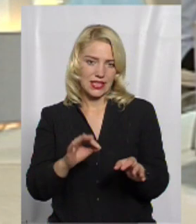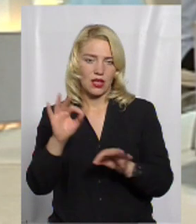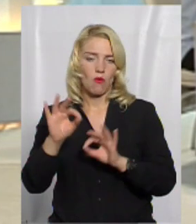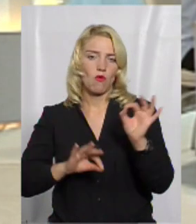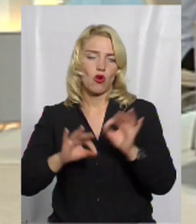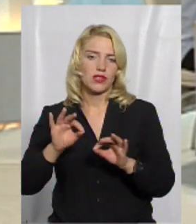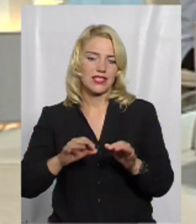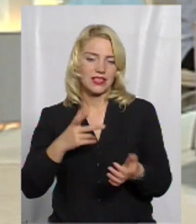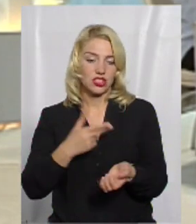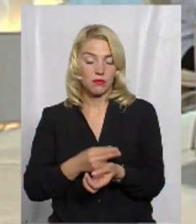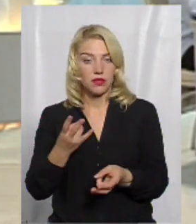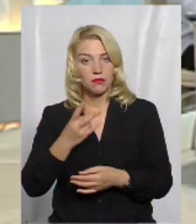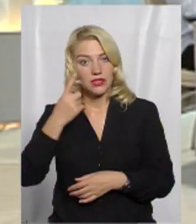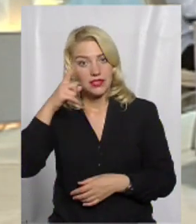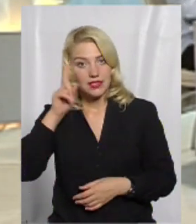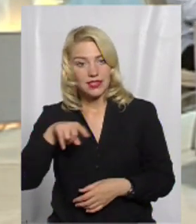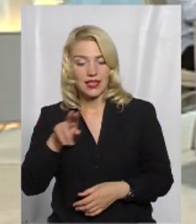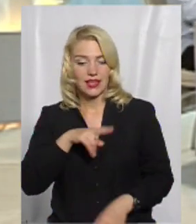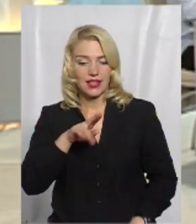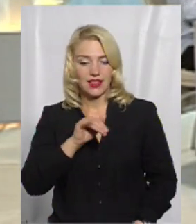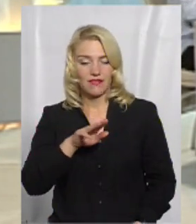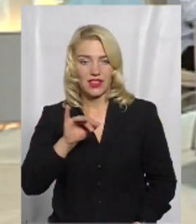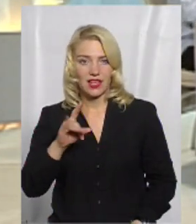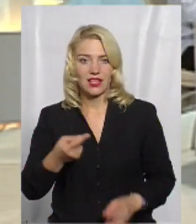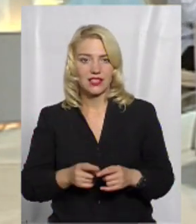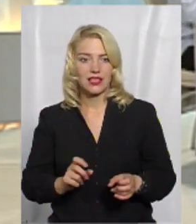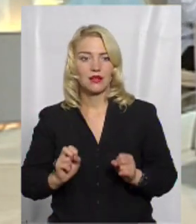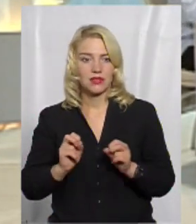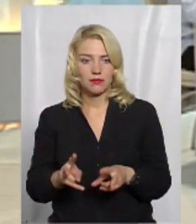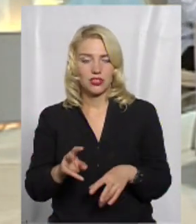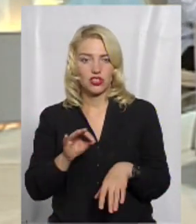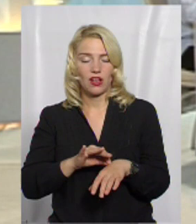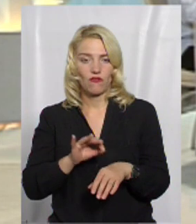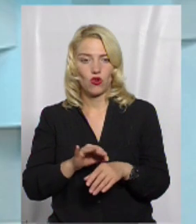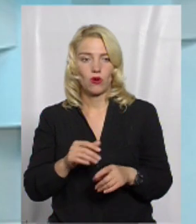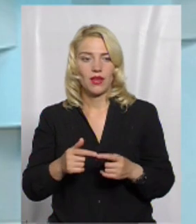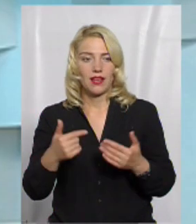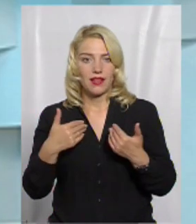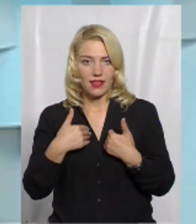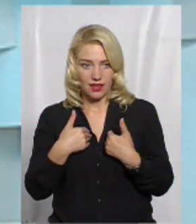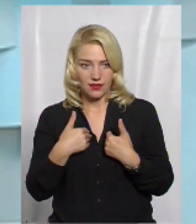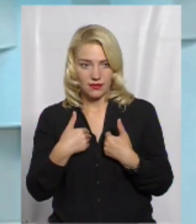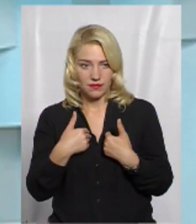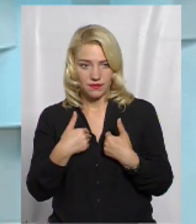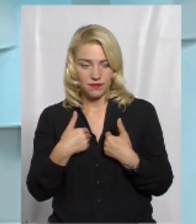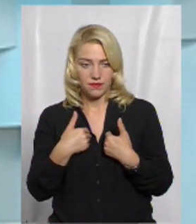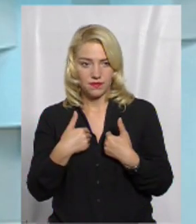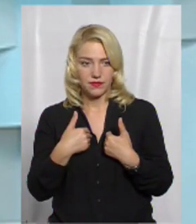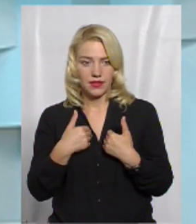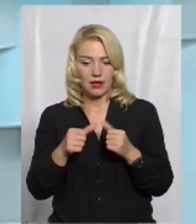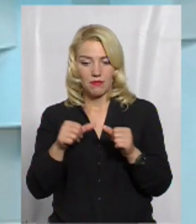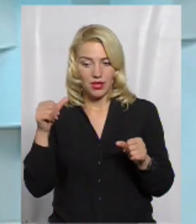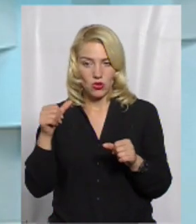населення. Але треба знати, що дифтерія – це небезпечна хвороба. І для минулий